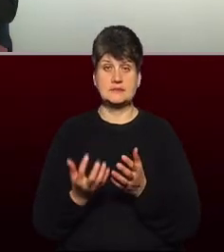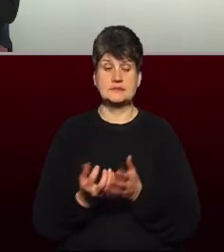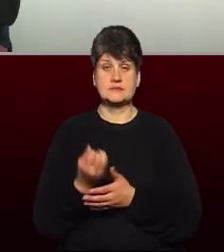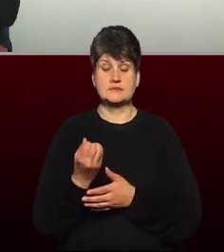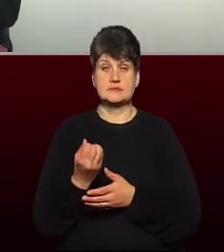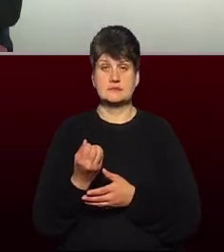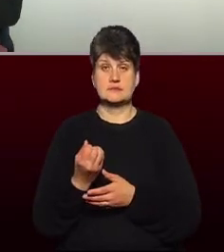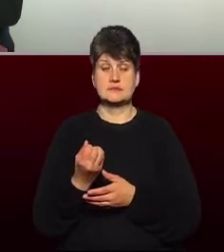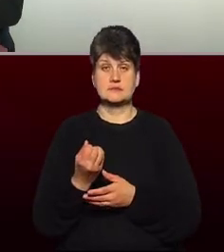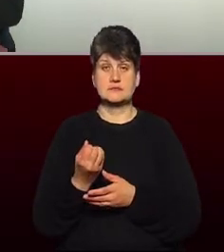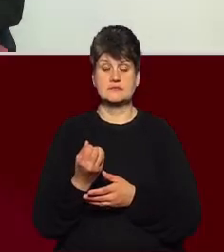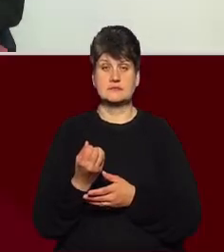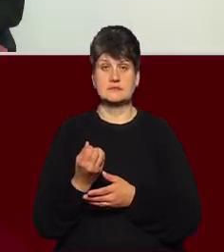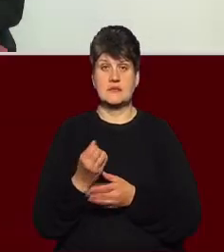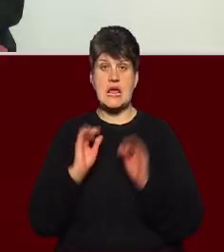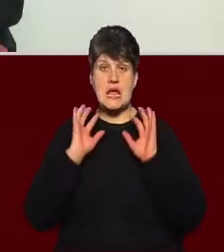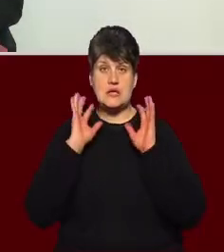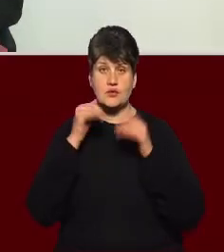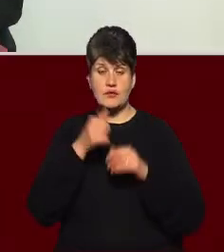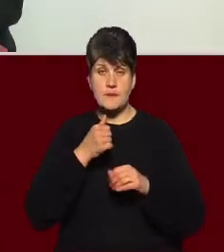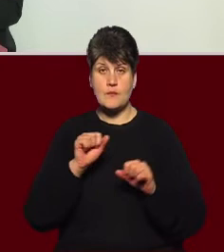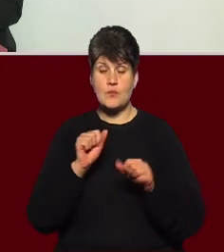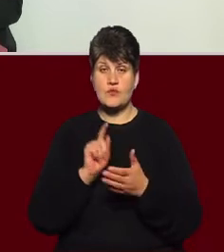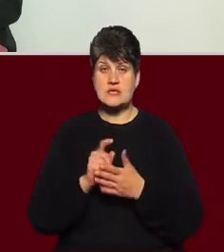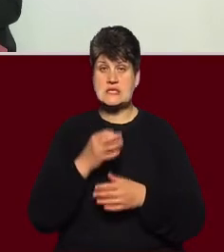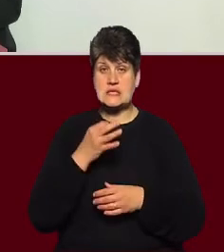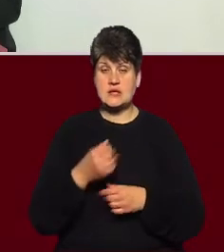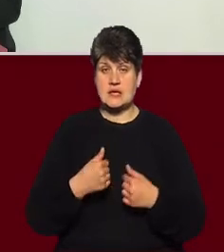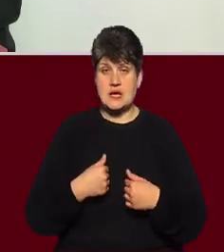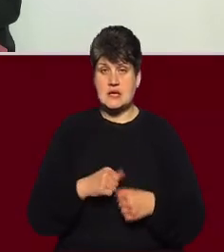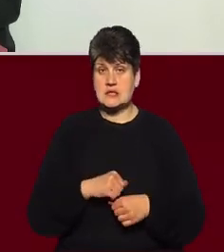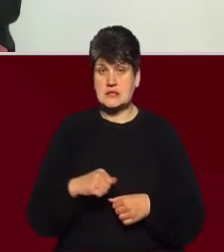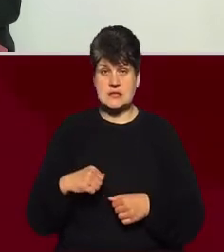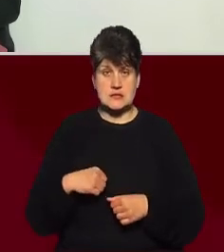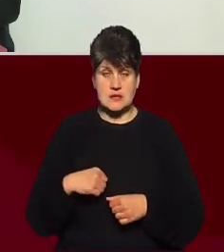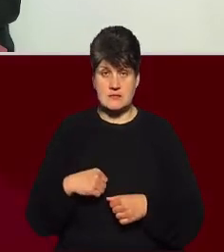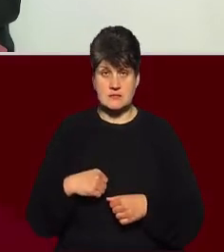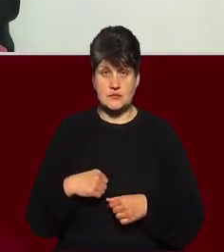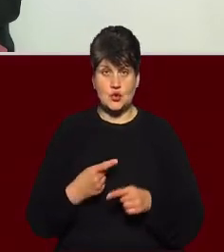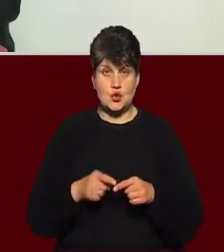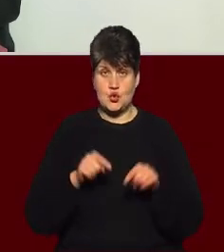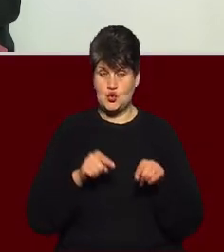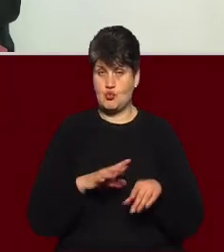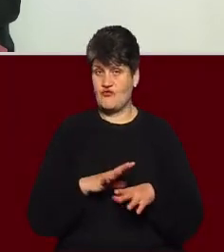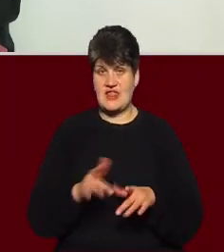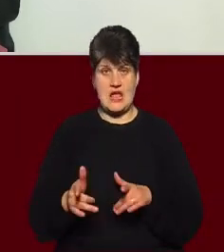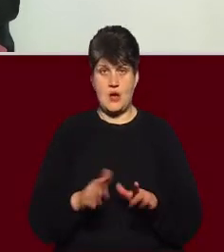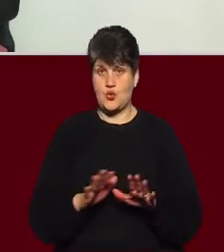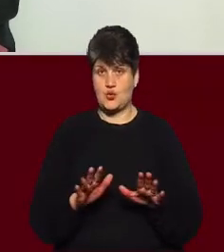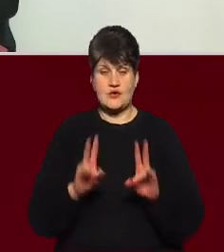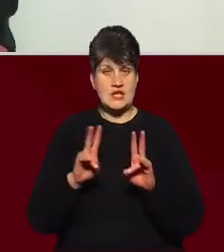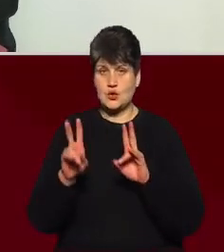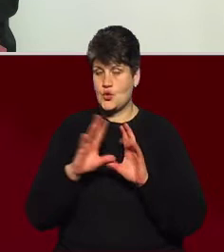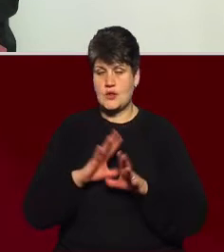сталося інсультів за рік? Мушу сказати, що я сам до цього був не готовий до ковіду. Ніхто з нас не був готовий до ковіду.